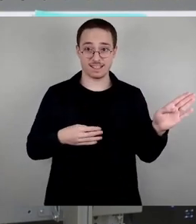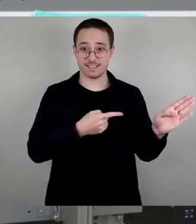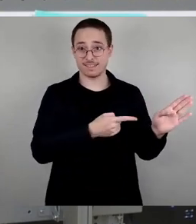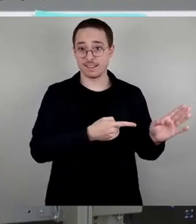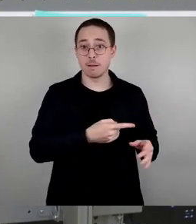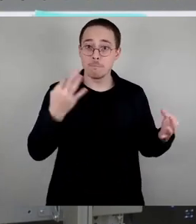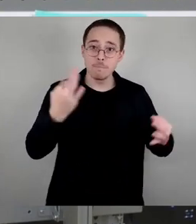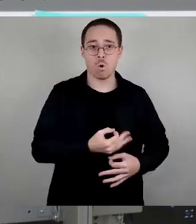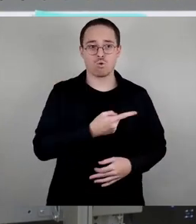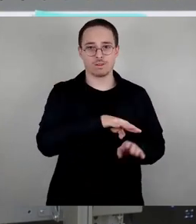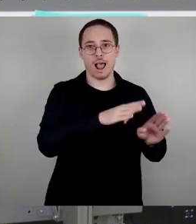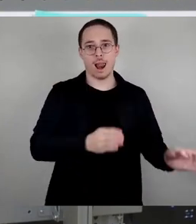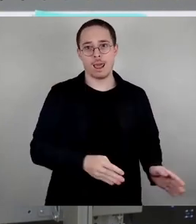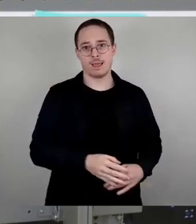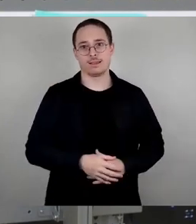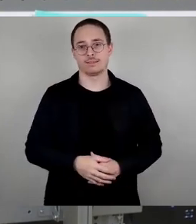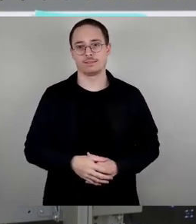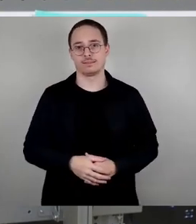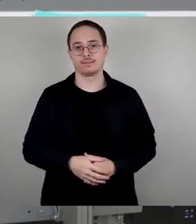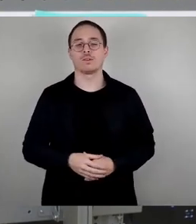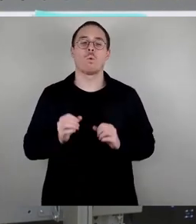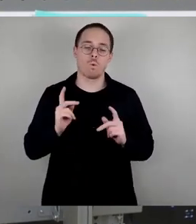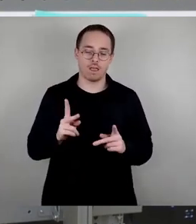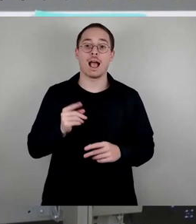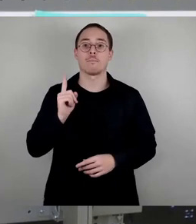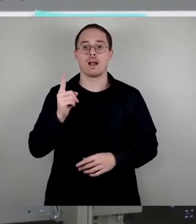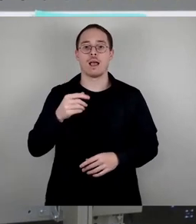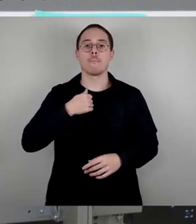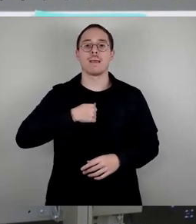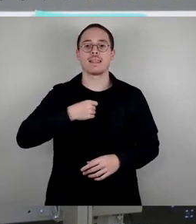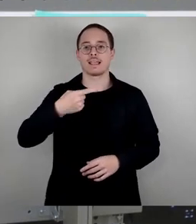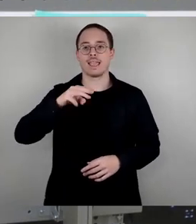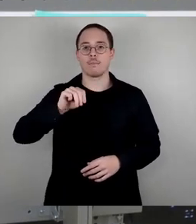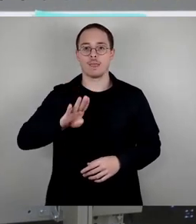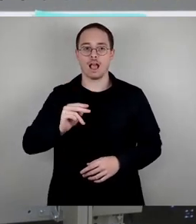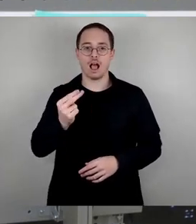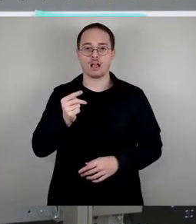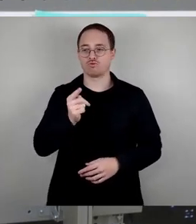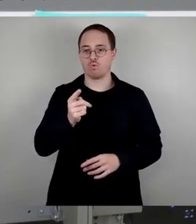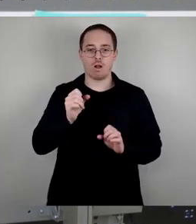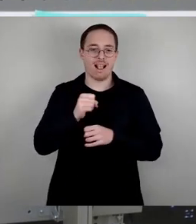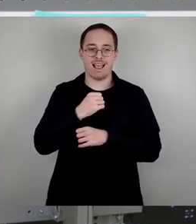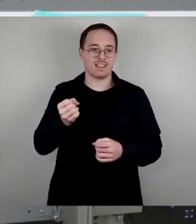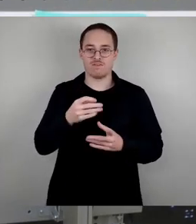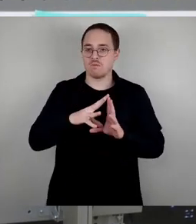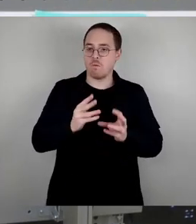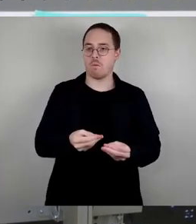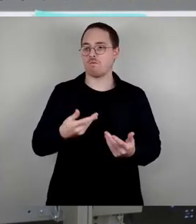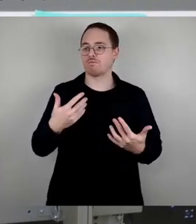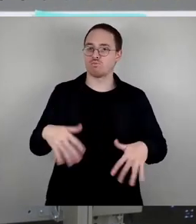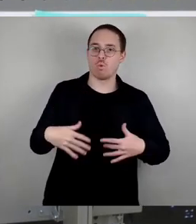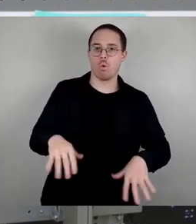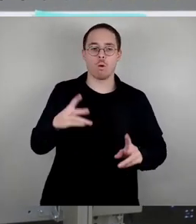Wir wissen aber auch dann, dass die Bäder GmbH das nicht um jeden Preis vorhalten kann und dass wir auch nicht bereit sind, dazu dann dem jetzigen Eigentümer